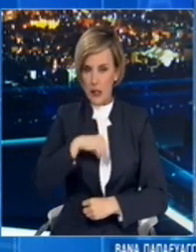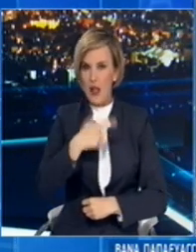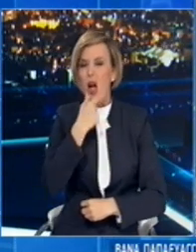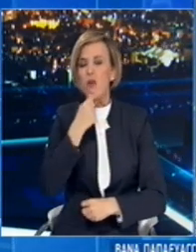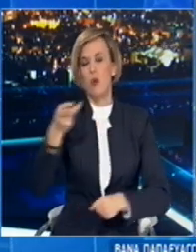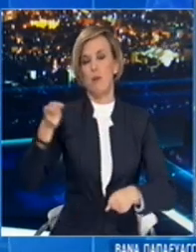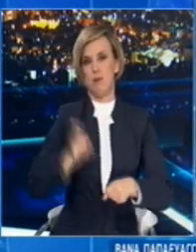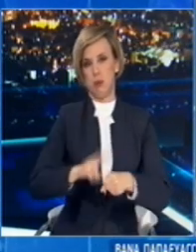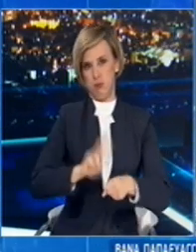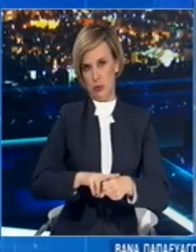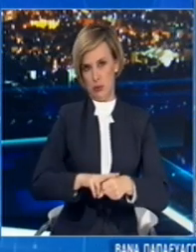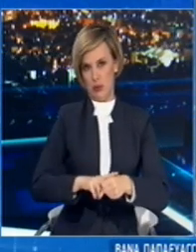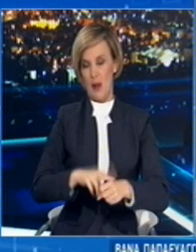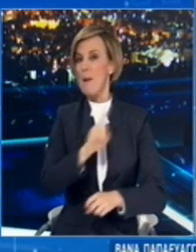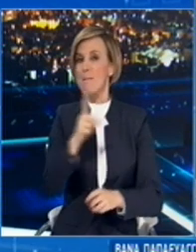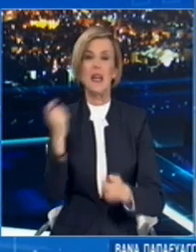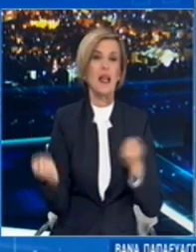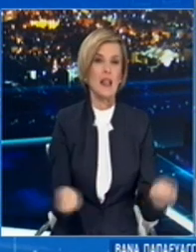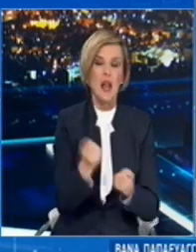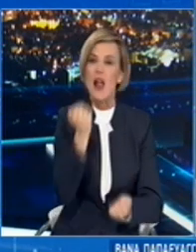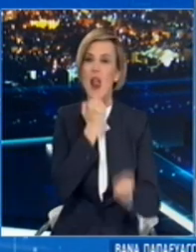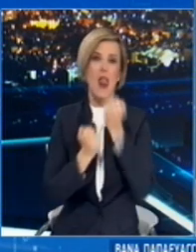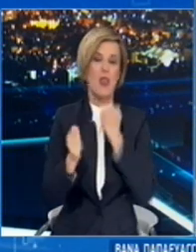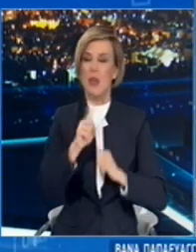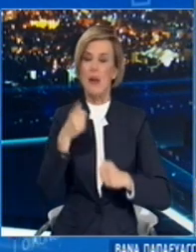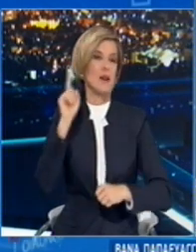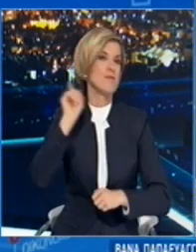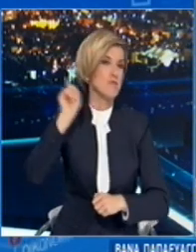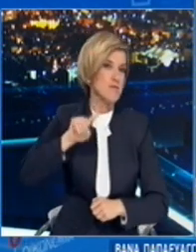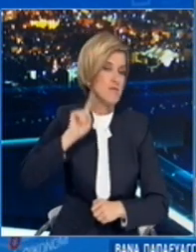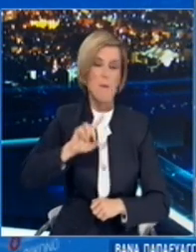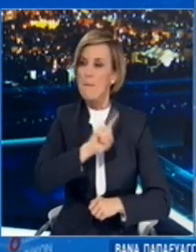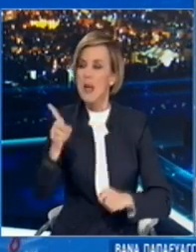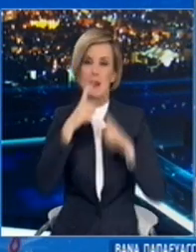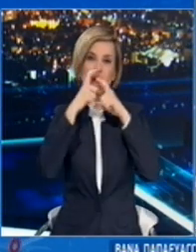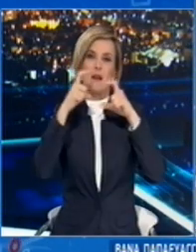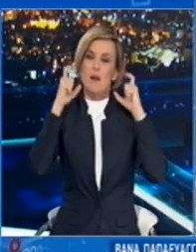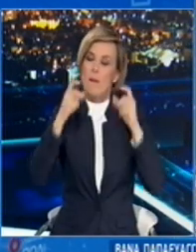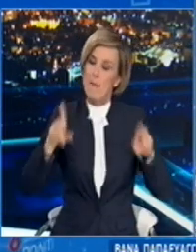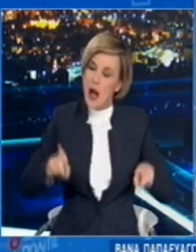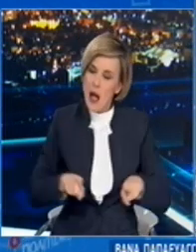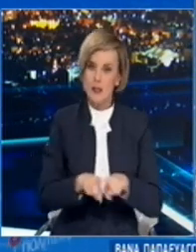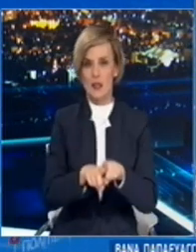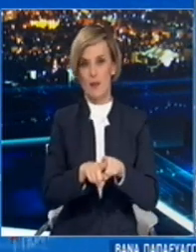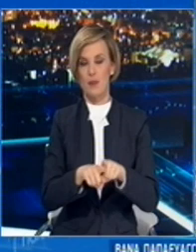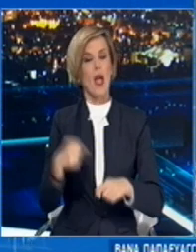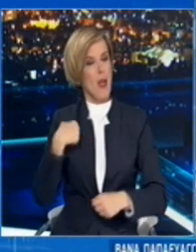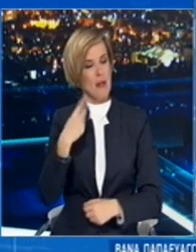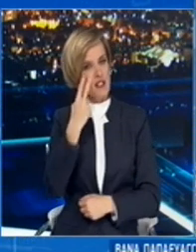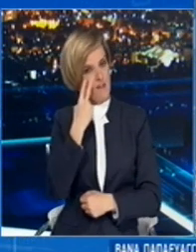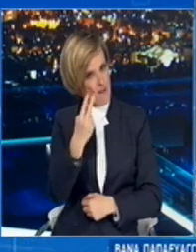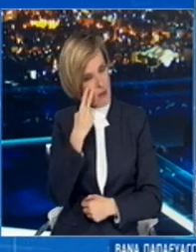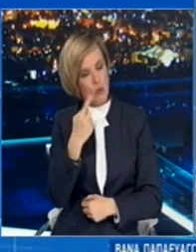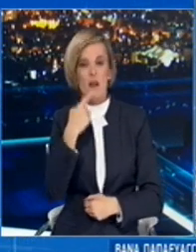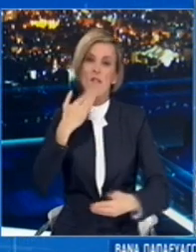ούτε για όχο αδερφισμό. Ανησυχούμε γιατί αν και η πλειοψηφία της κοινωνίας έχει κατανοήσει ότι φέτος θα ζήσουμε